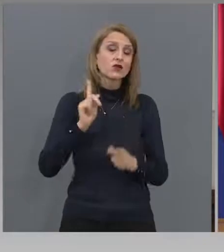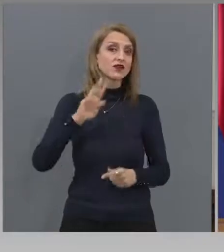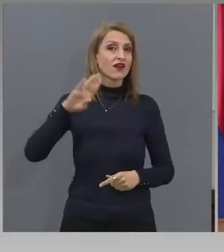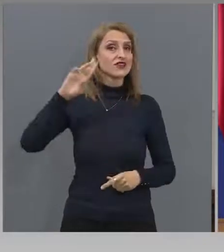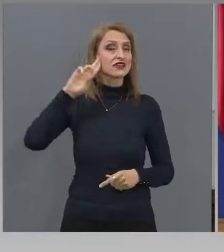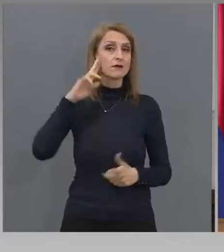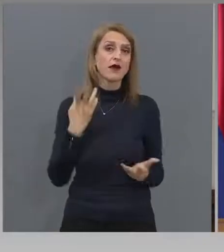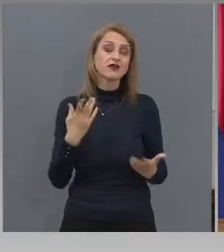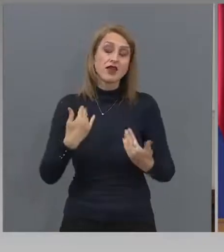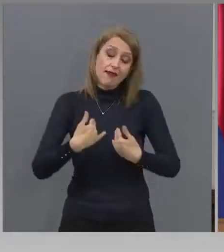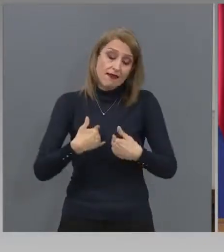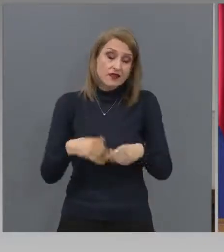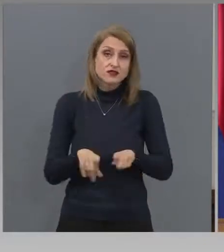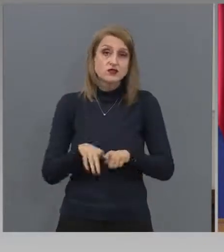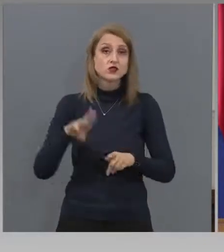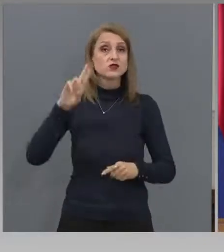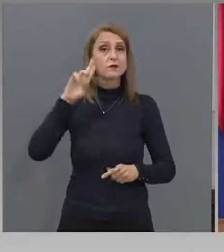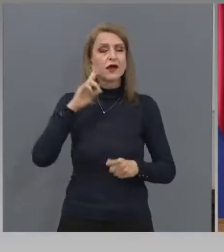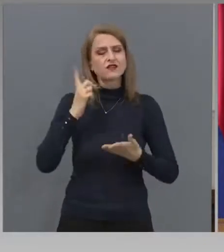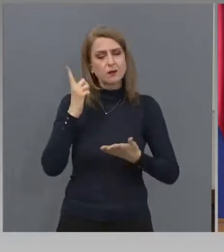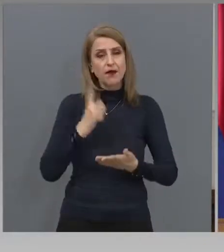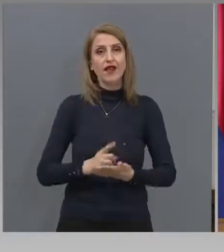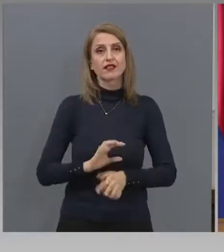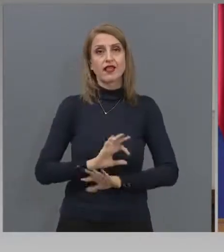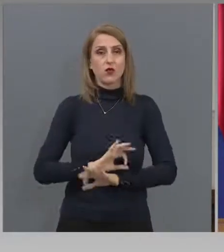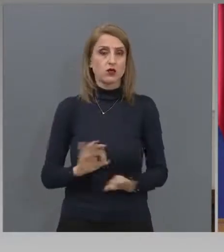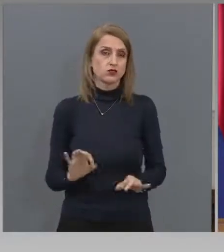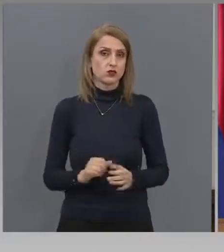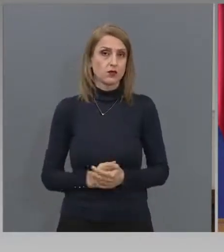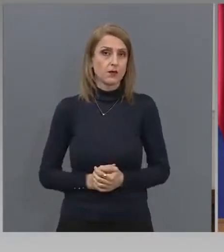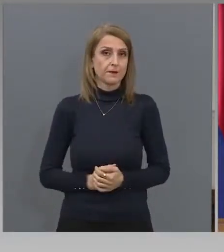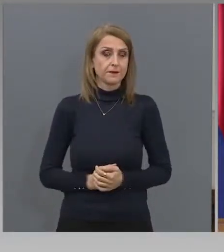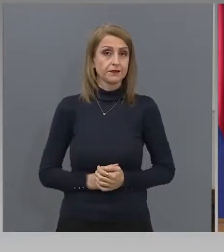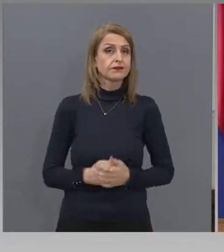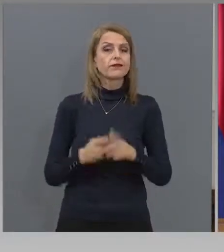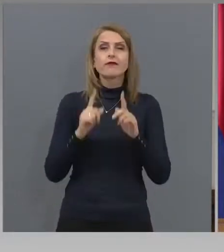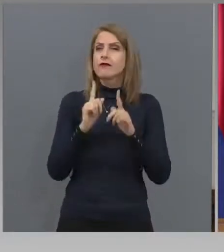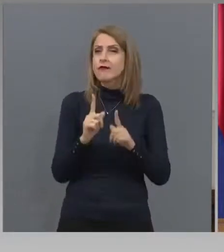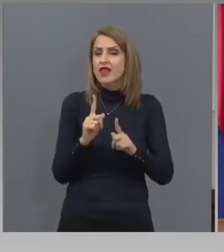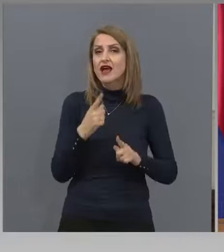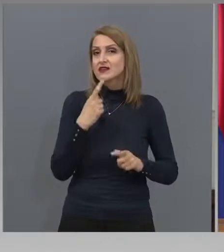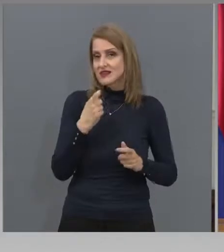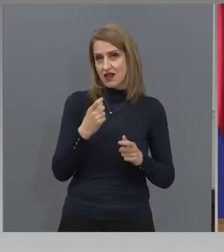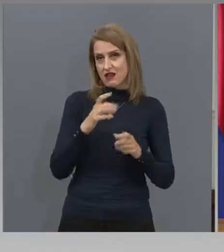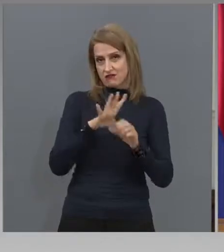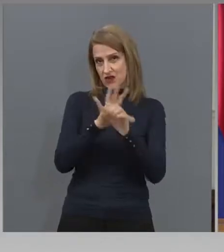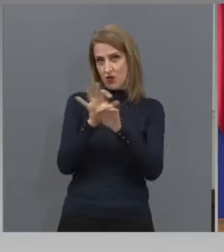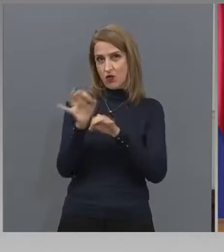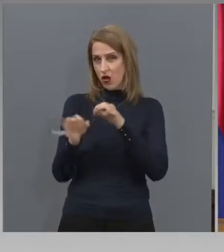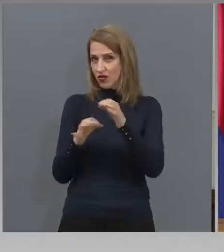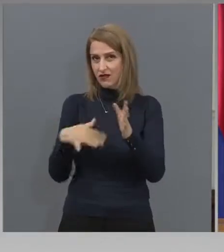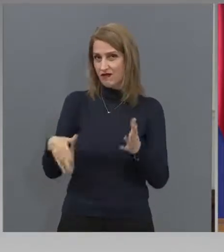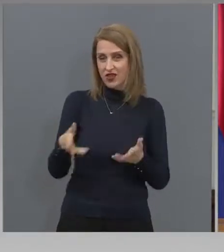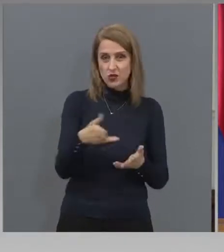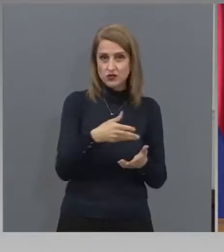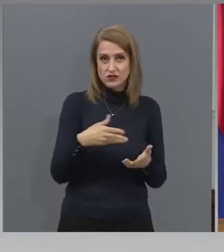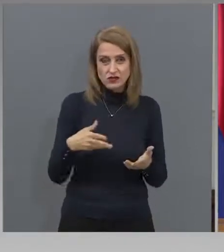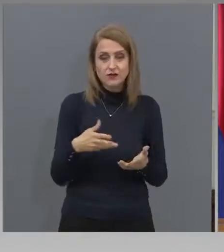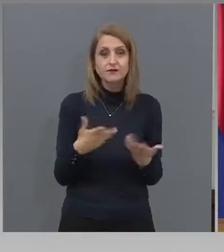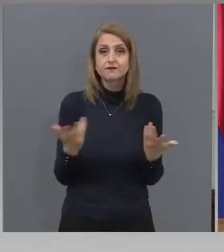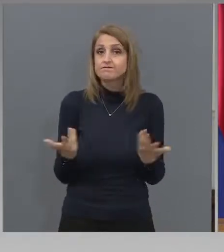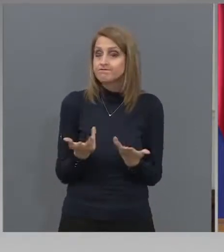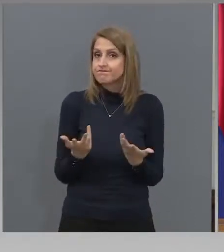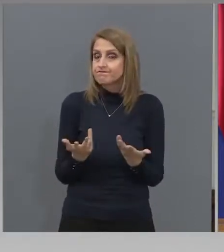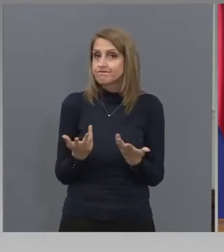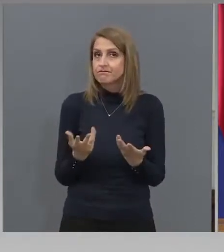категорично. Що се касае коронавируса, Резултатите